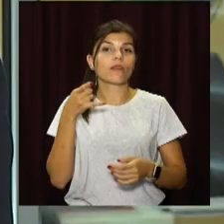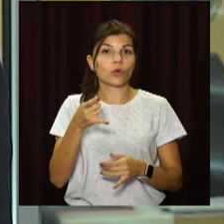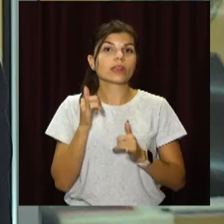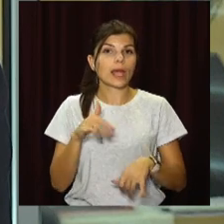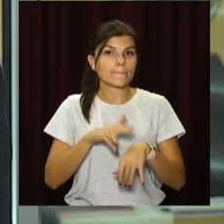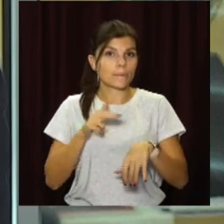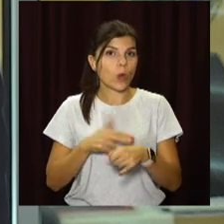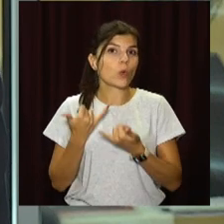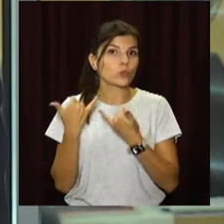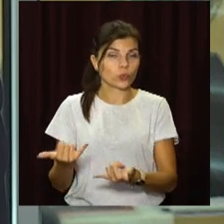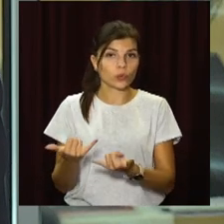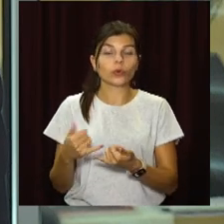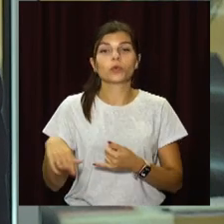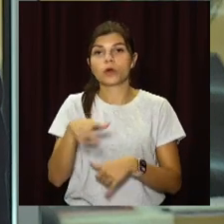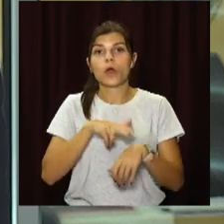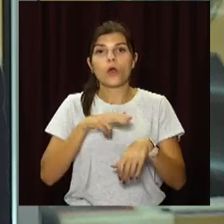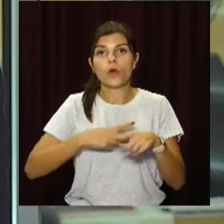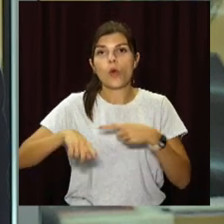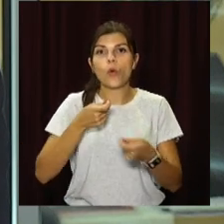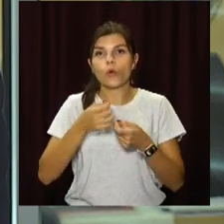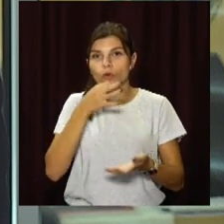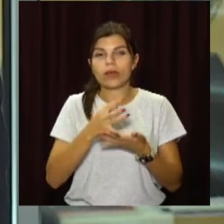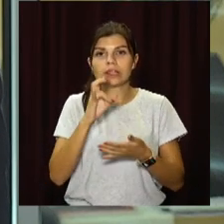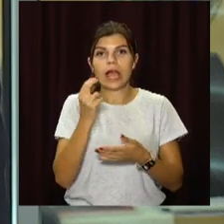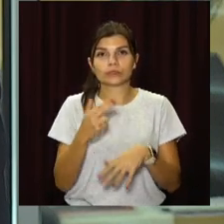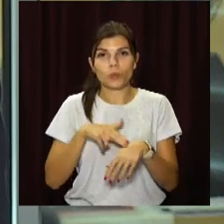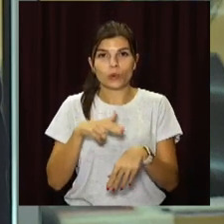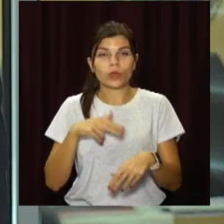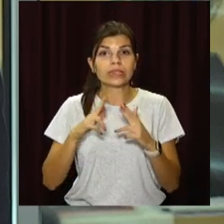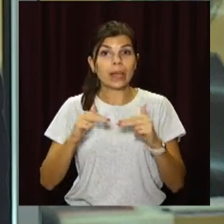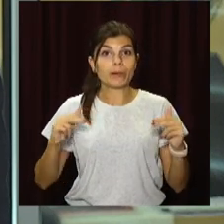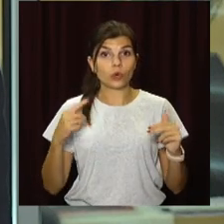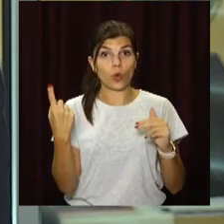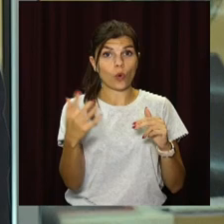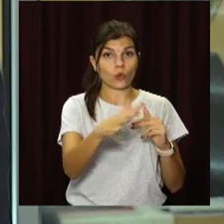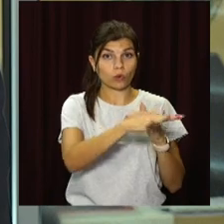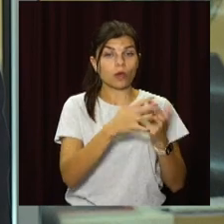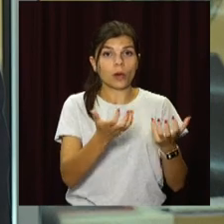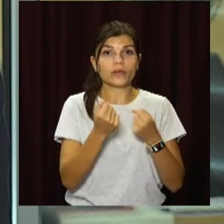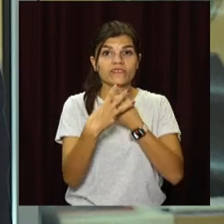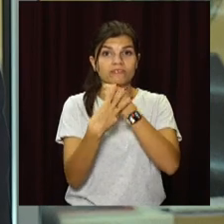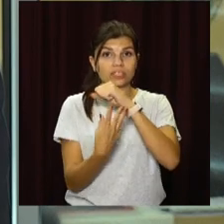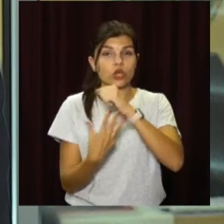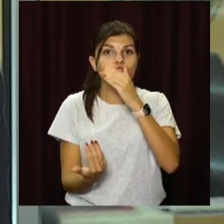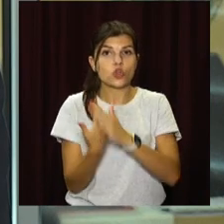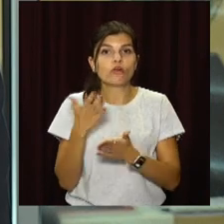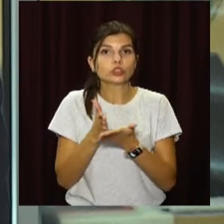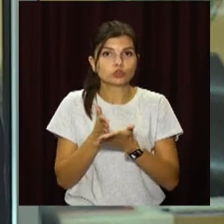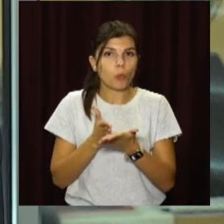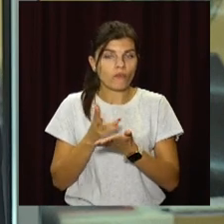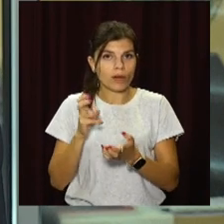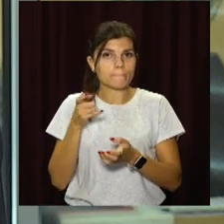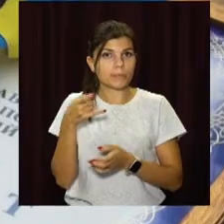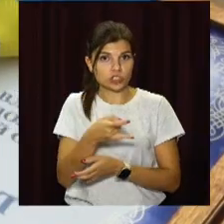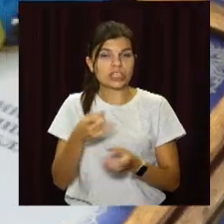поліціянтів. Підрозділи головного управління Національної поліції Дніпропетровщини отримали 18 нових службових машин.